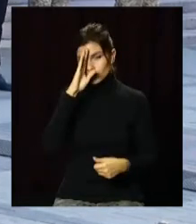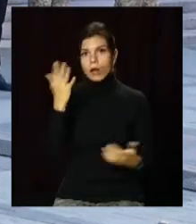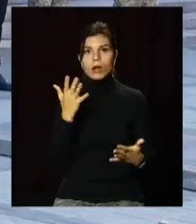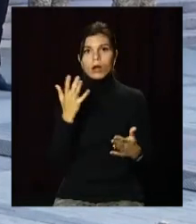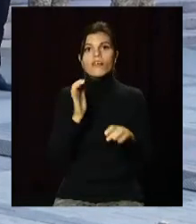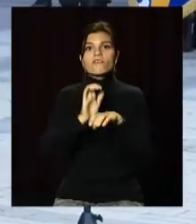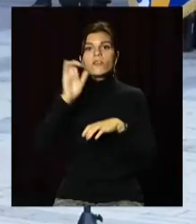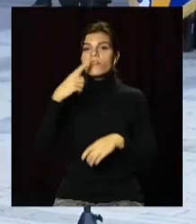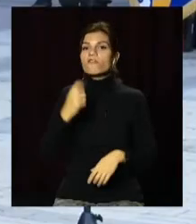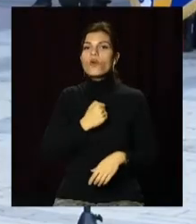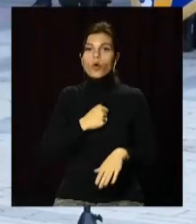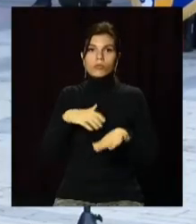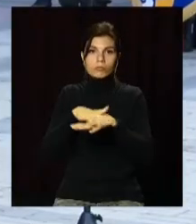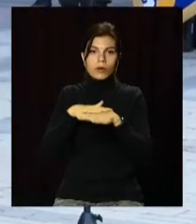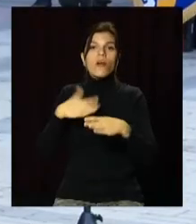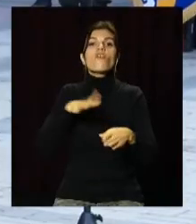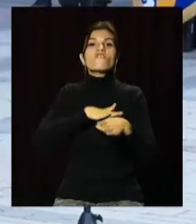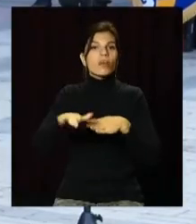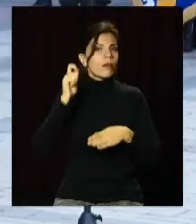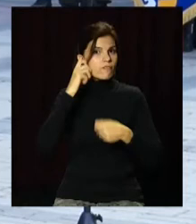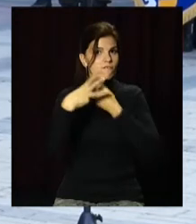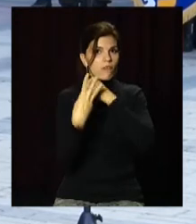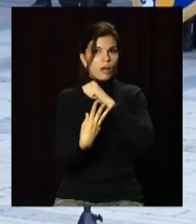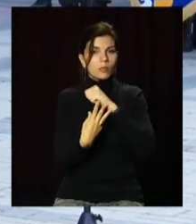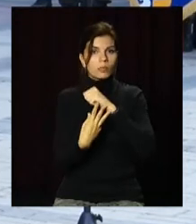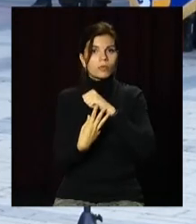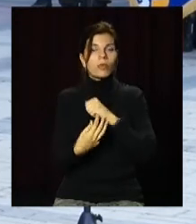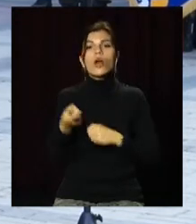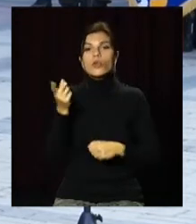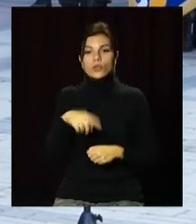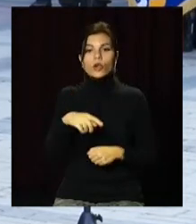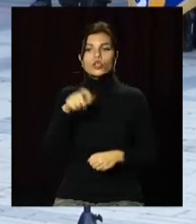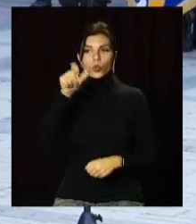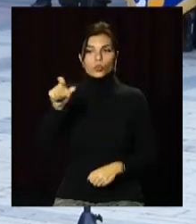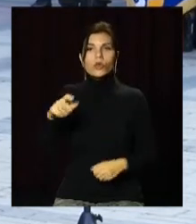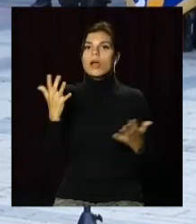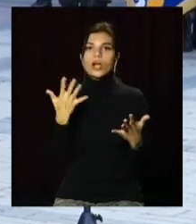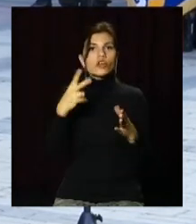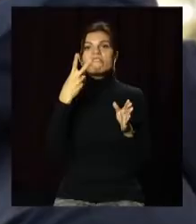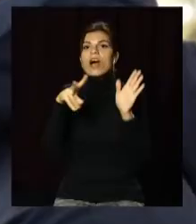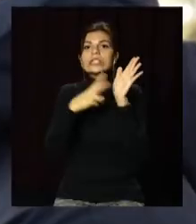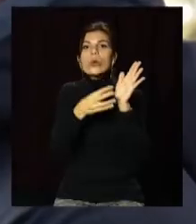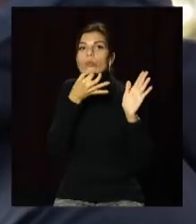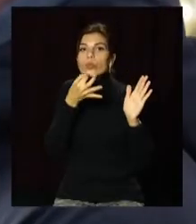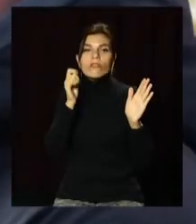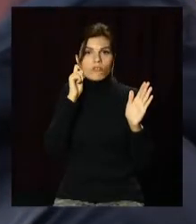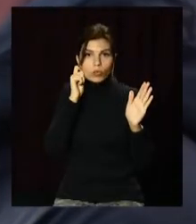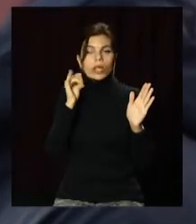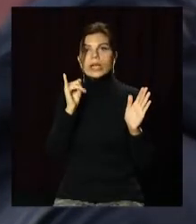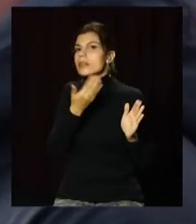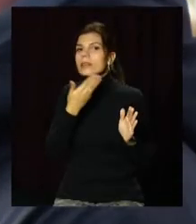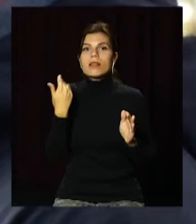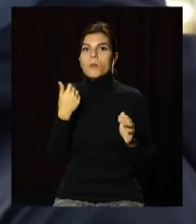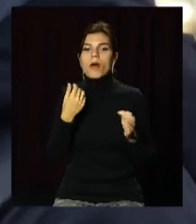до відправки у військові частини випевнилося 18 років. А також осіб, які не досягли 27-річного віку і не мають